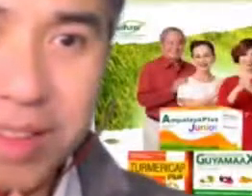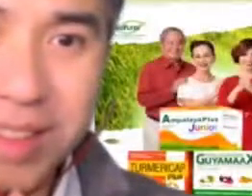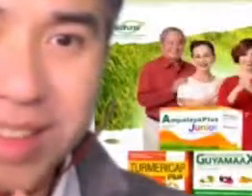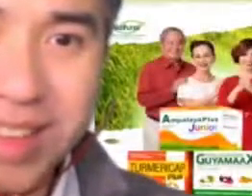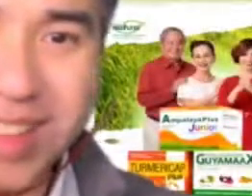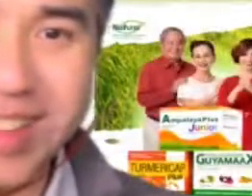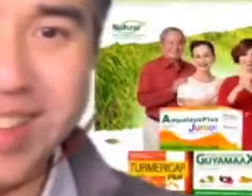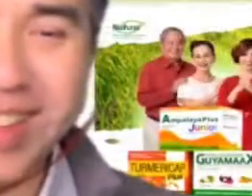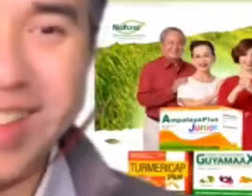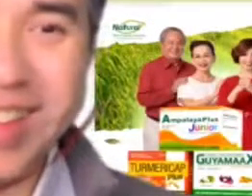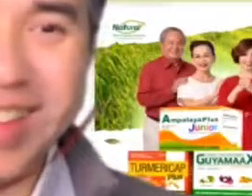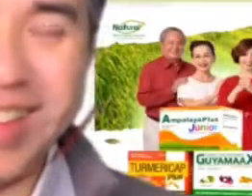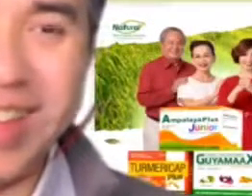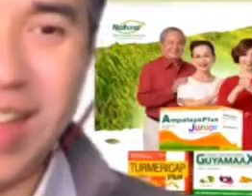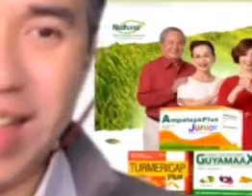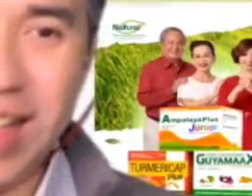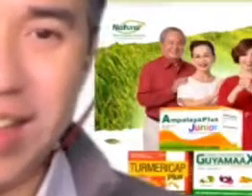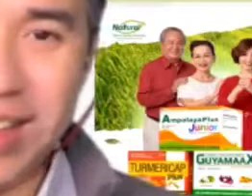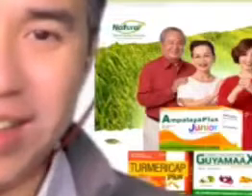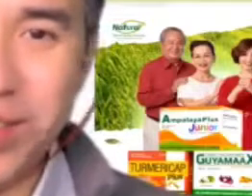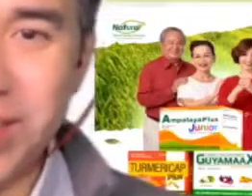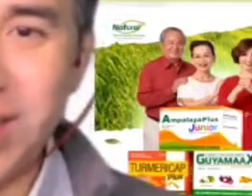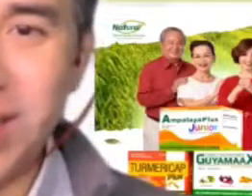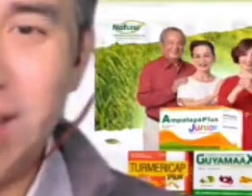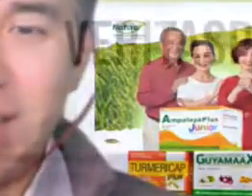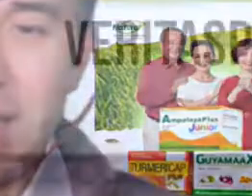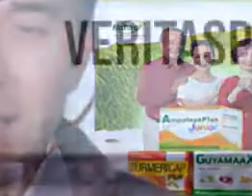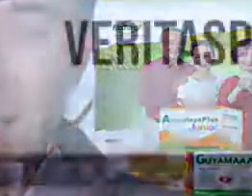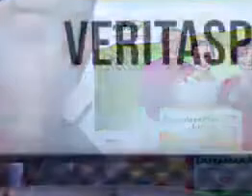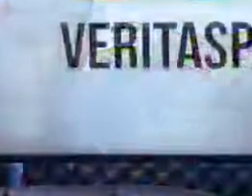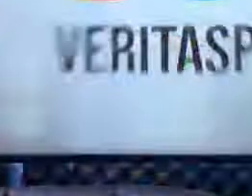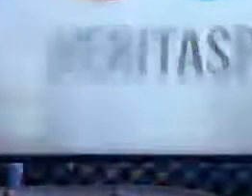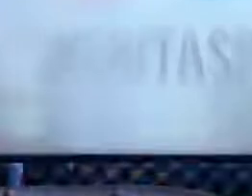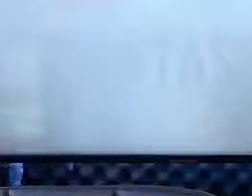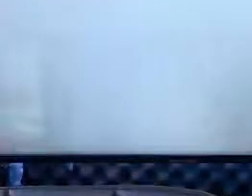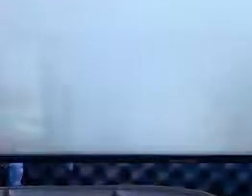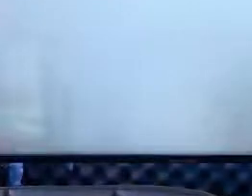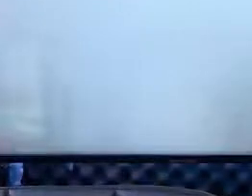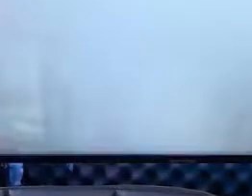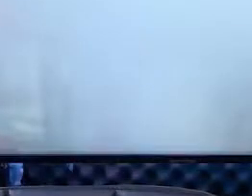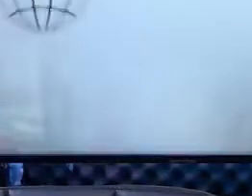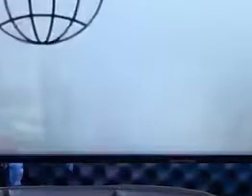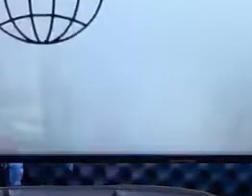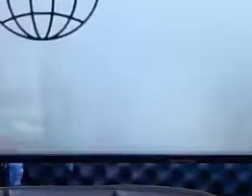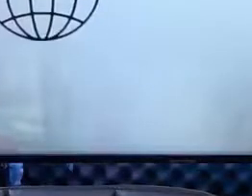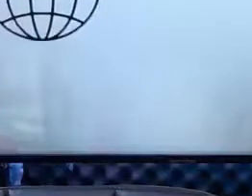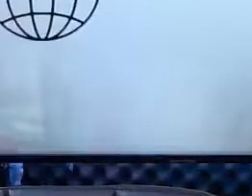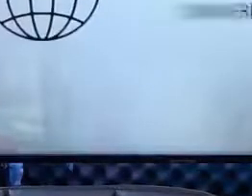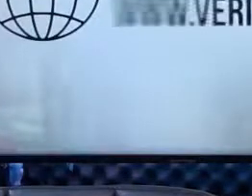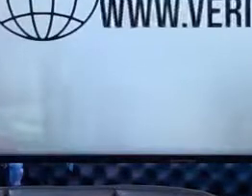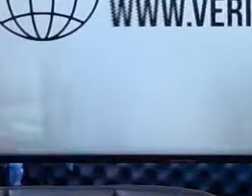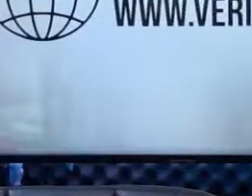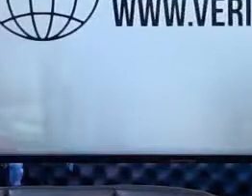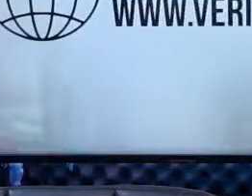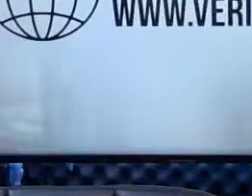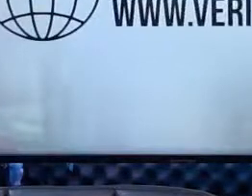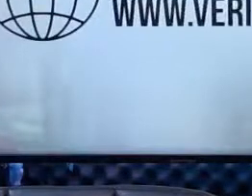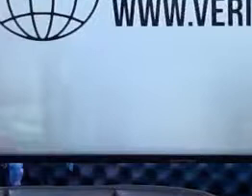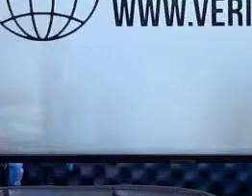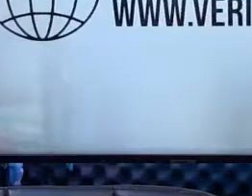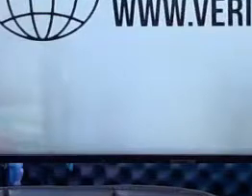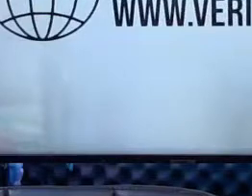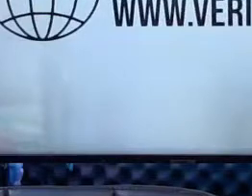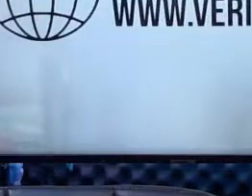Yan. Alright. Go ahead. Sige, magpakirala ka, Brother Benson. Yes. Good morning po. Hi, Brother Eng. Good morning sa ating mga